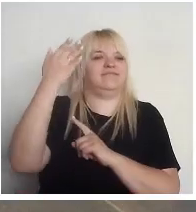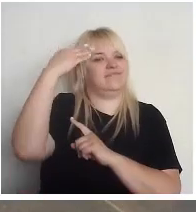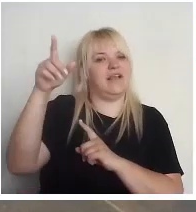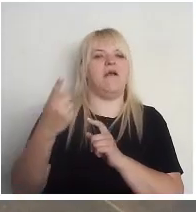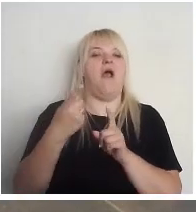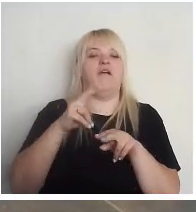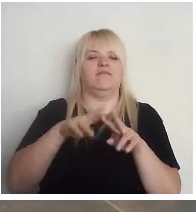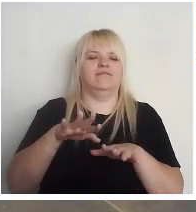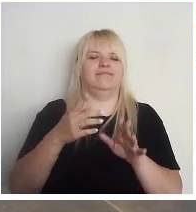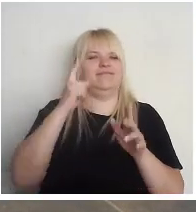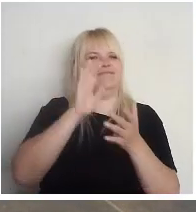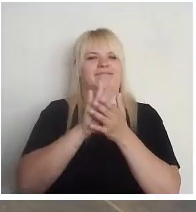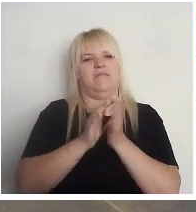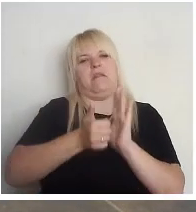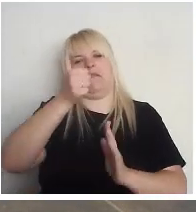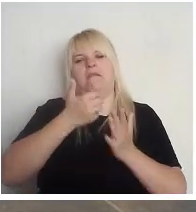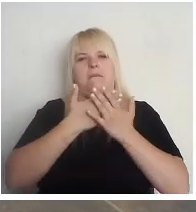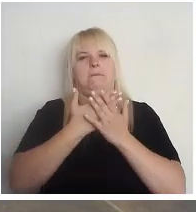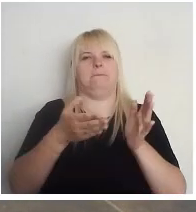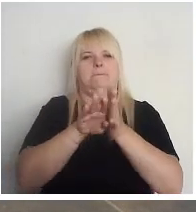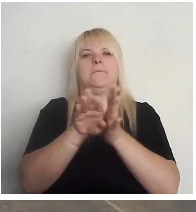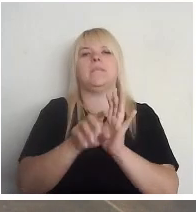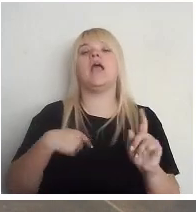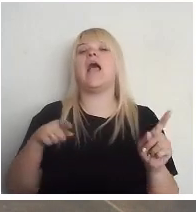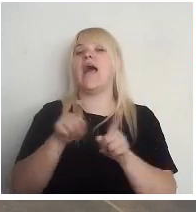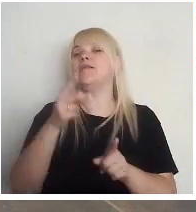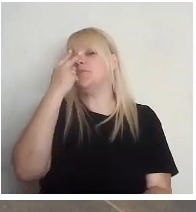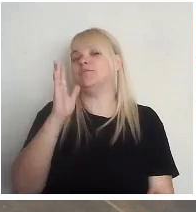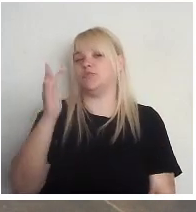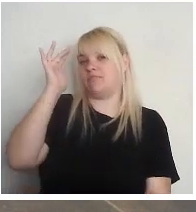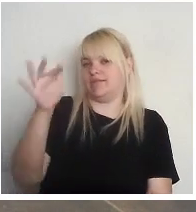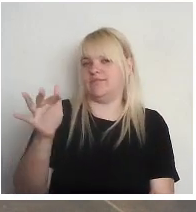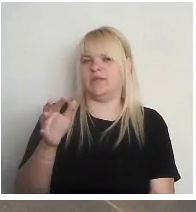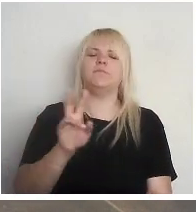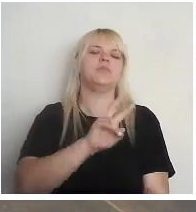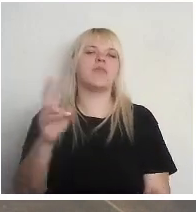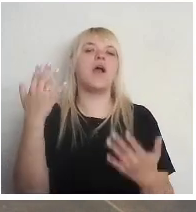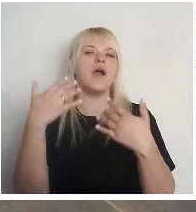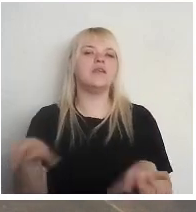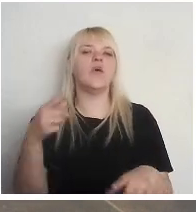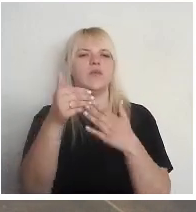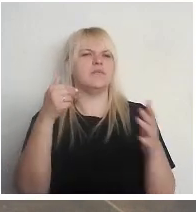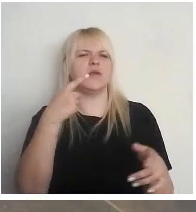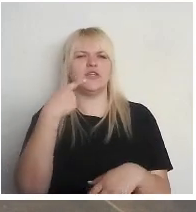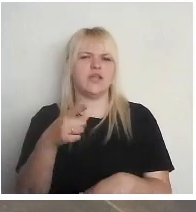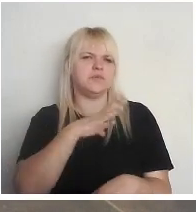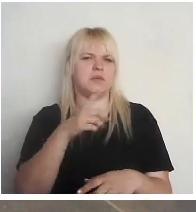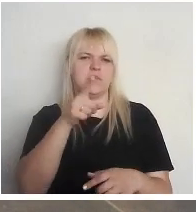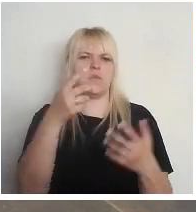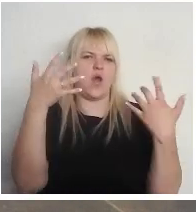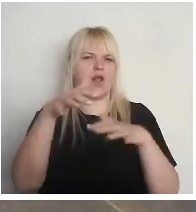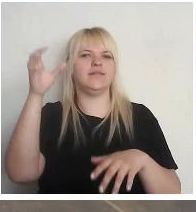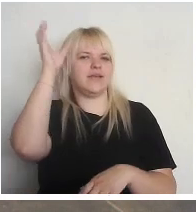Paldies. Es jau tālākā perspektīvā paskatīšos. Es domāju par, kā jau mēs iepriekš minējām, par šo te politikas